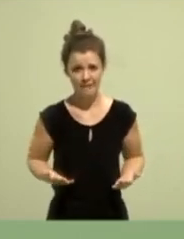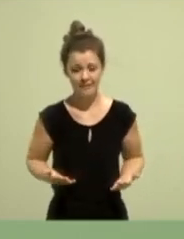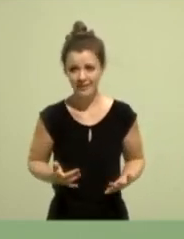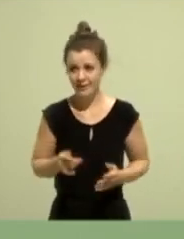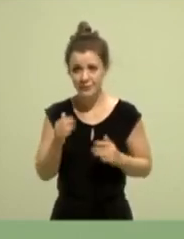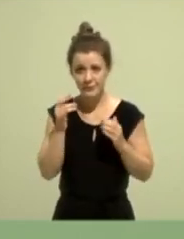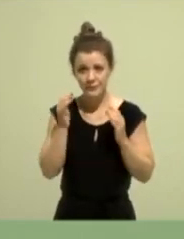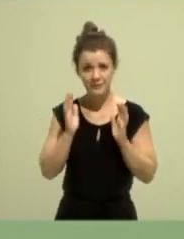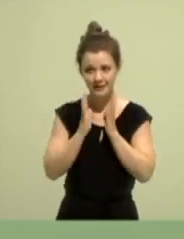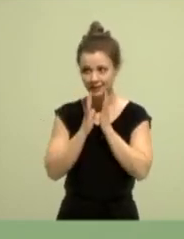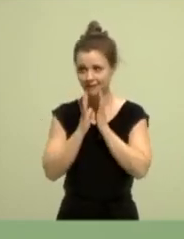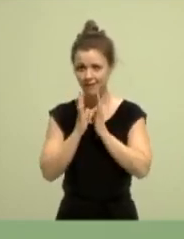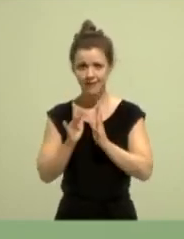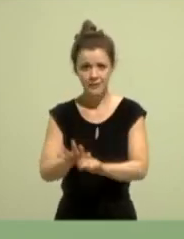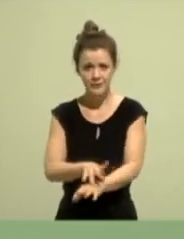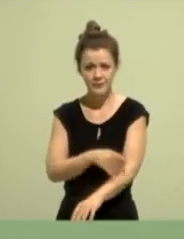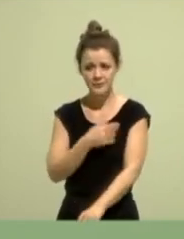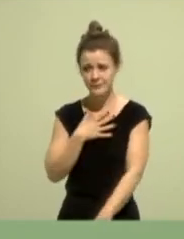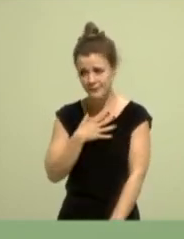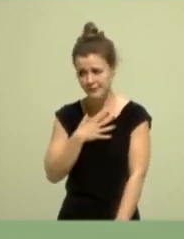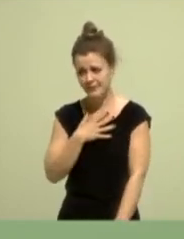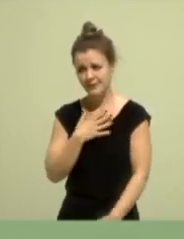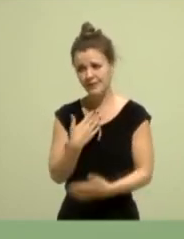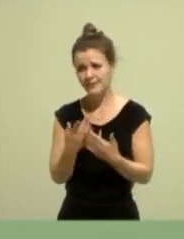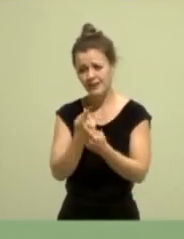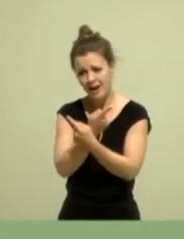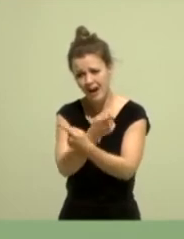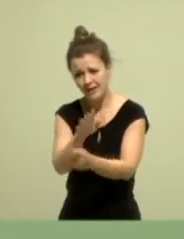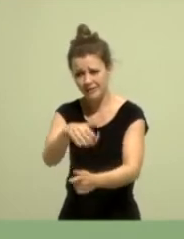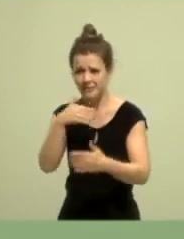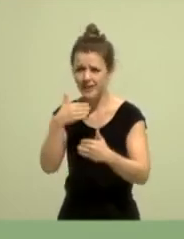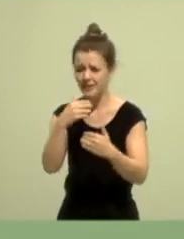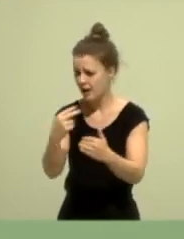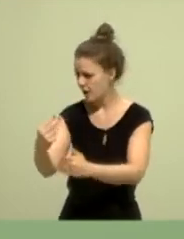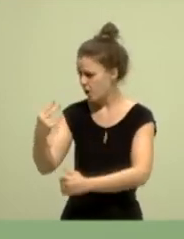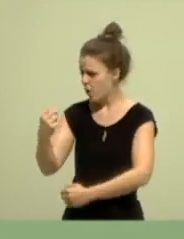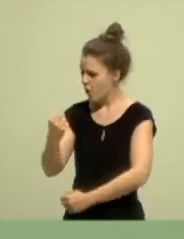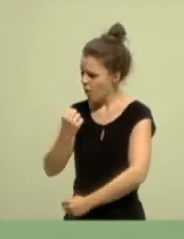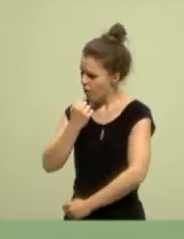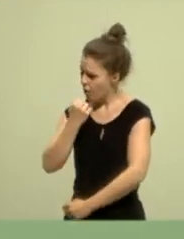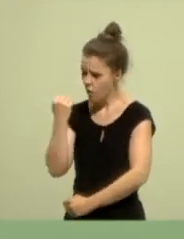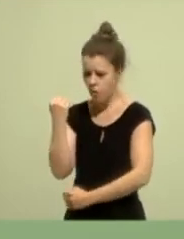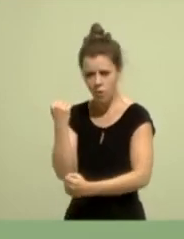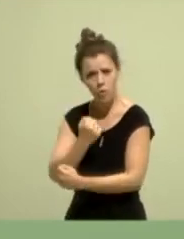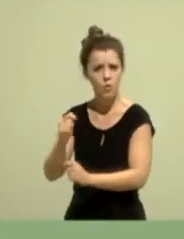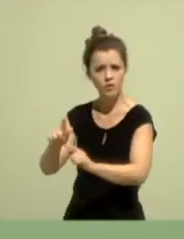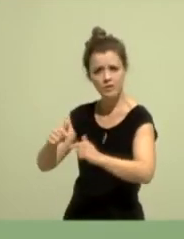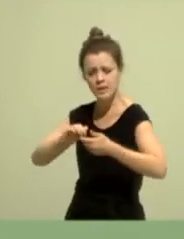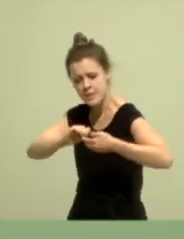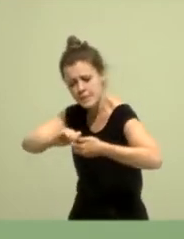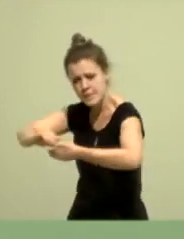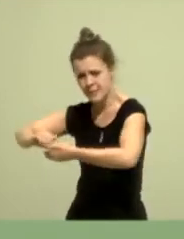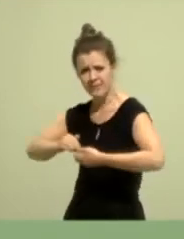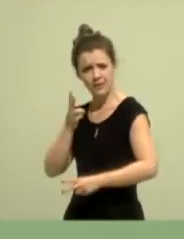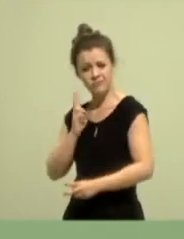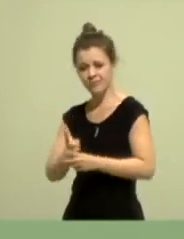allen ein herzliches Dank für diese irre Teamleistung. Ich bin nachhaltig immer noch begeistert,